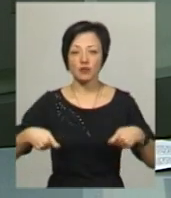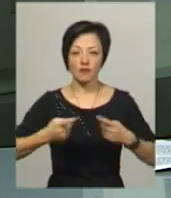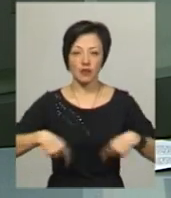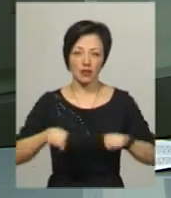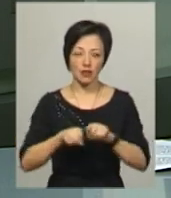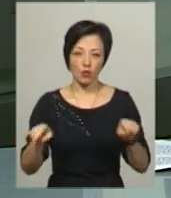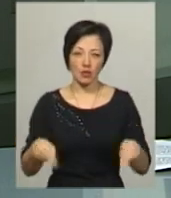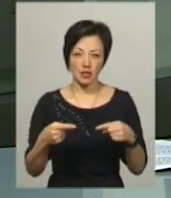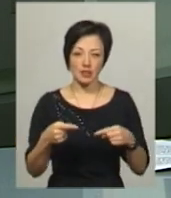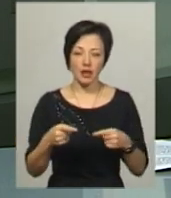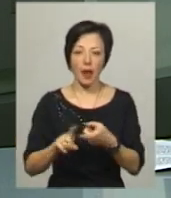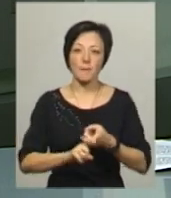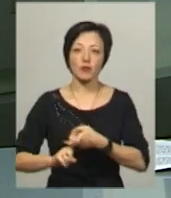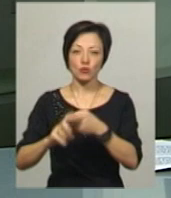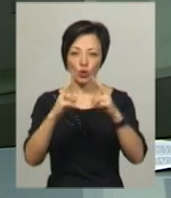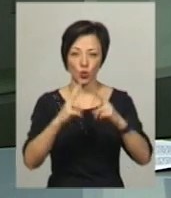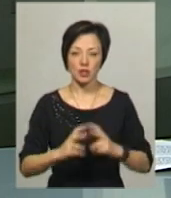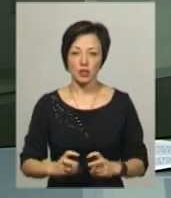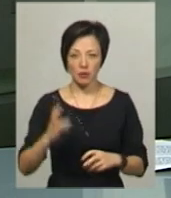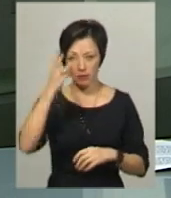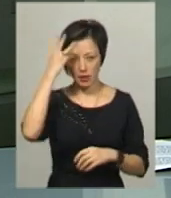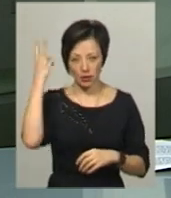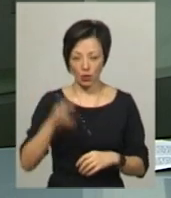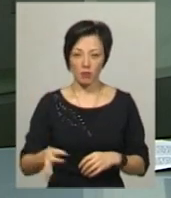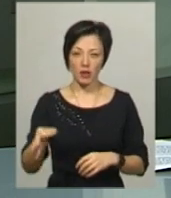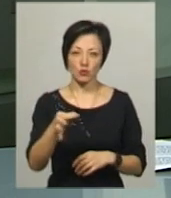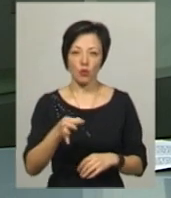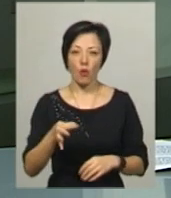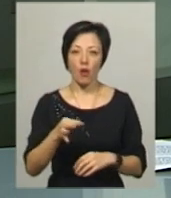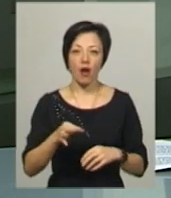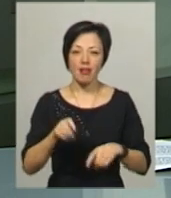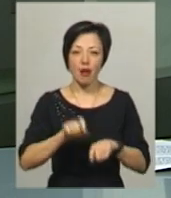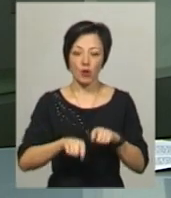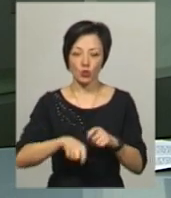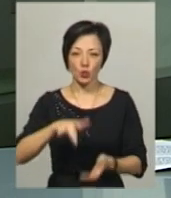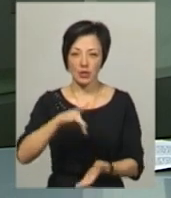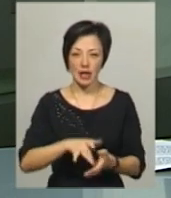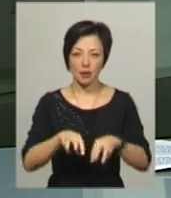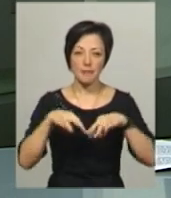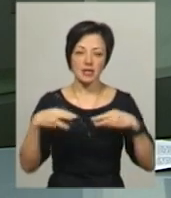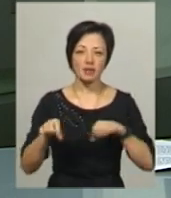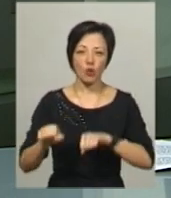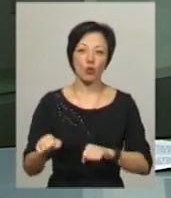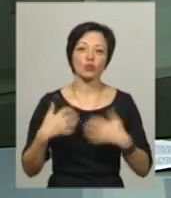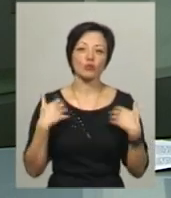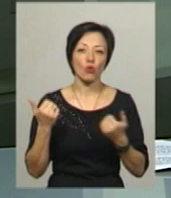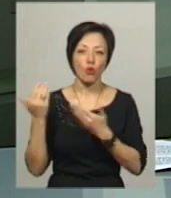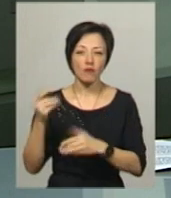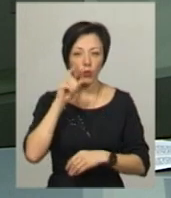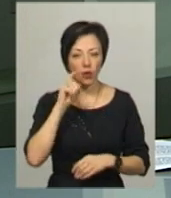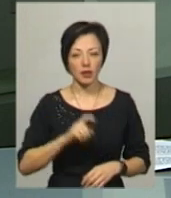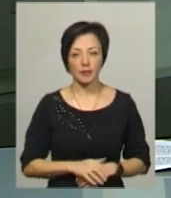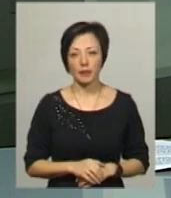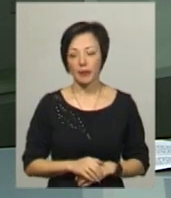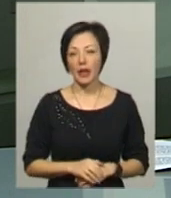організації епідеміологічних досліджень Хмельницького обласного лабораторного центру Міністерства охорони здоров'я України Тетяна